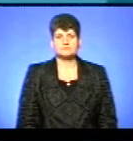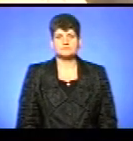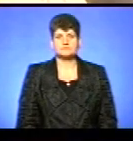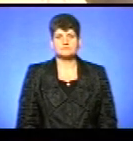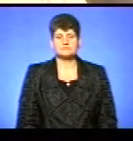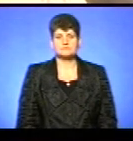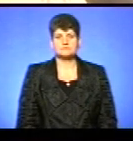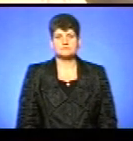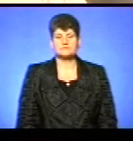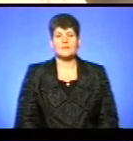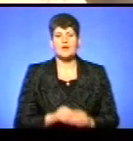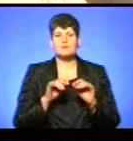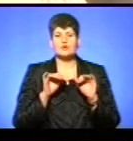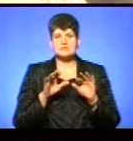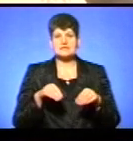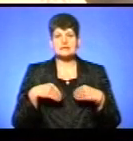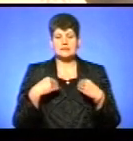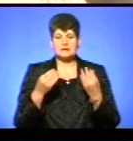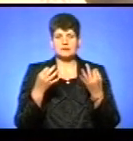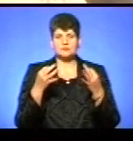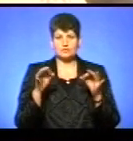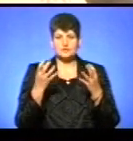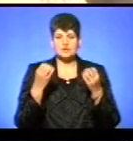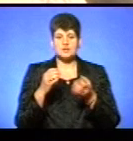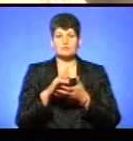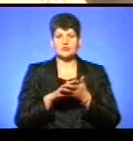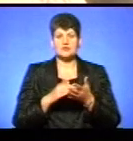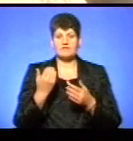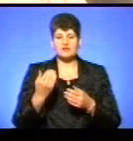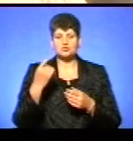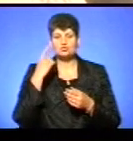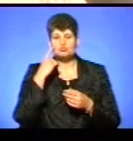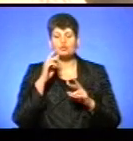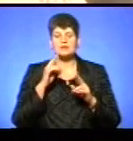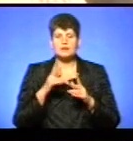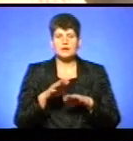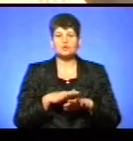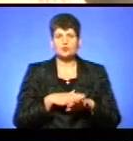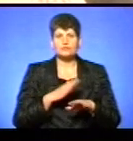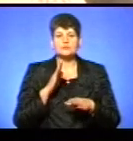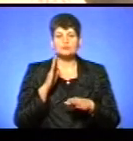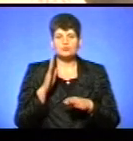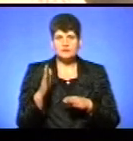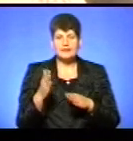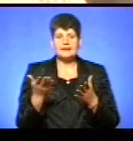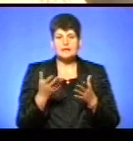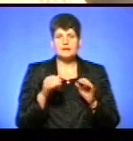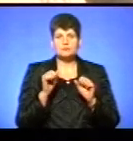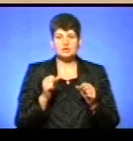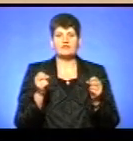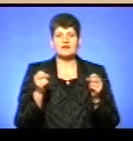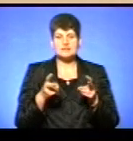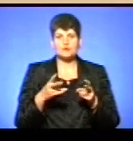Процес надання томосу ще продовжується. На вашу думку, як довго він триватиме і які можливі ризики